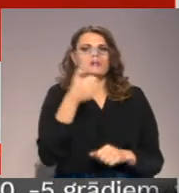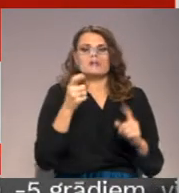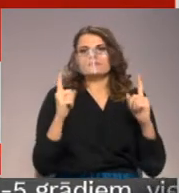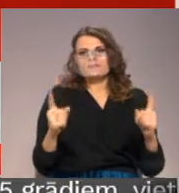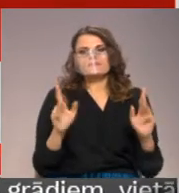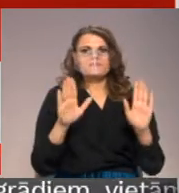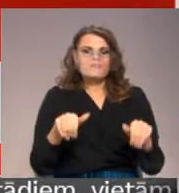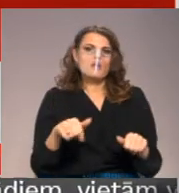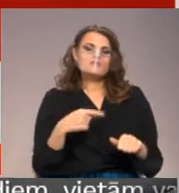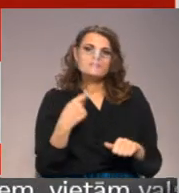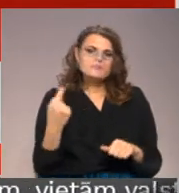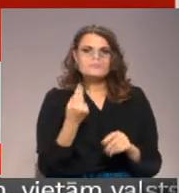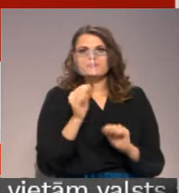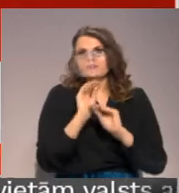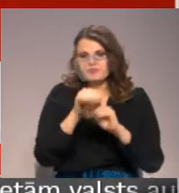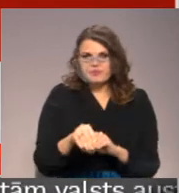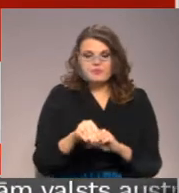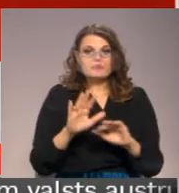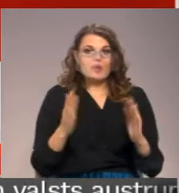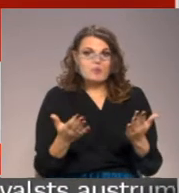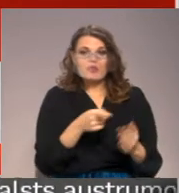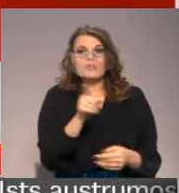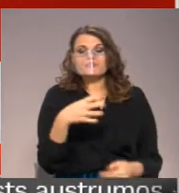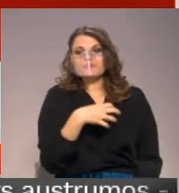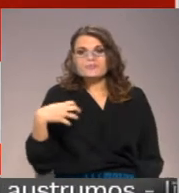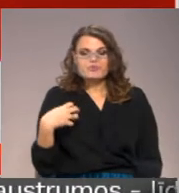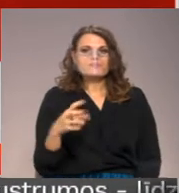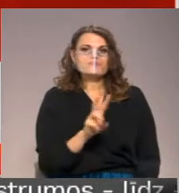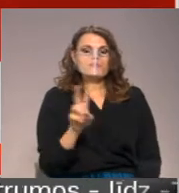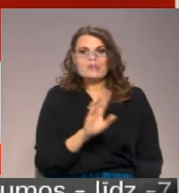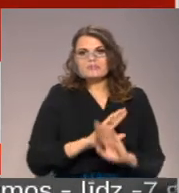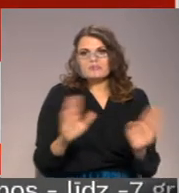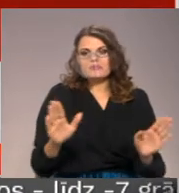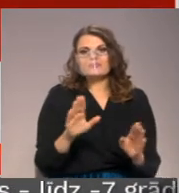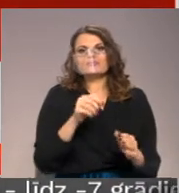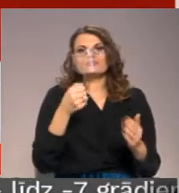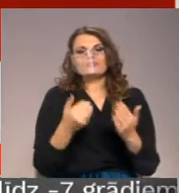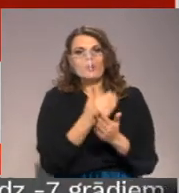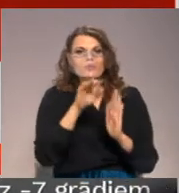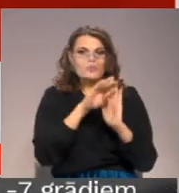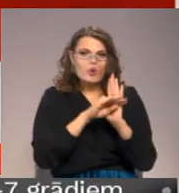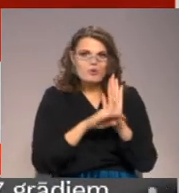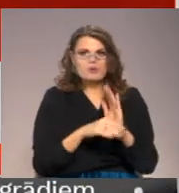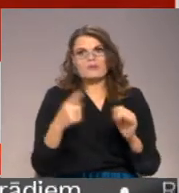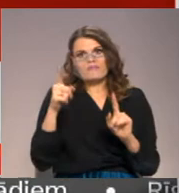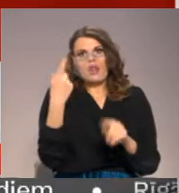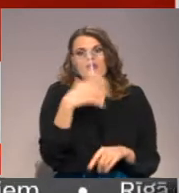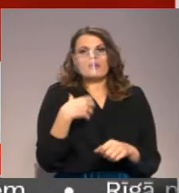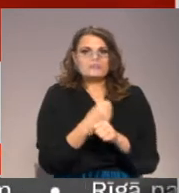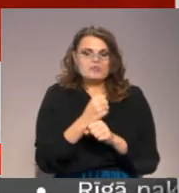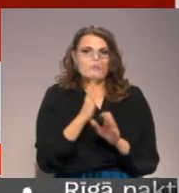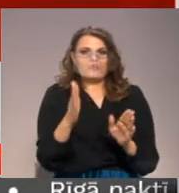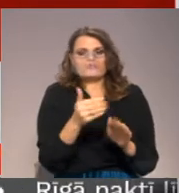gribēs investēt. Tā mēs tām pašaudījām, ka nebūs līdz galam, tiem, ka būs jāvēl jāsādā un vienmēr